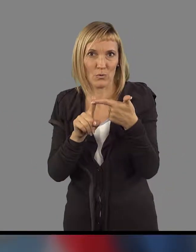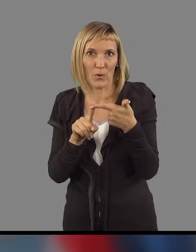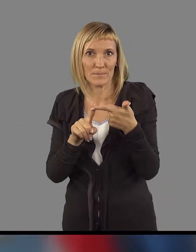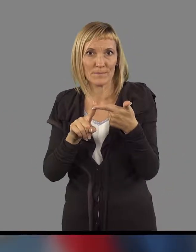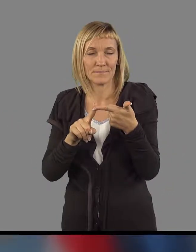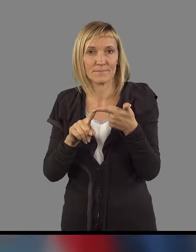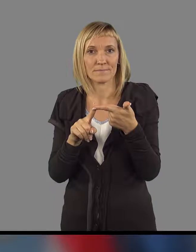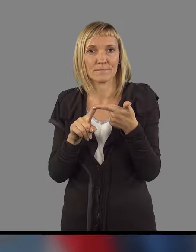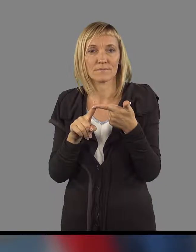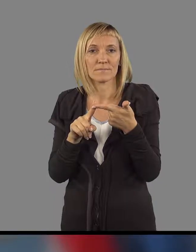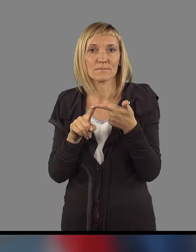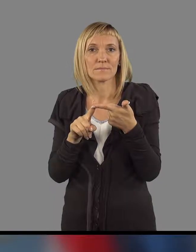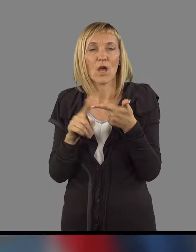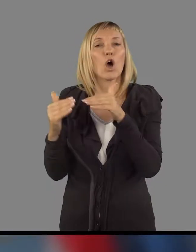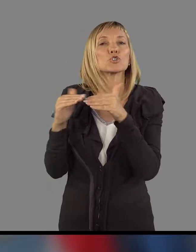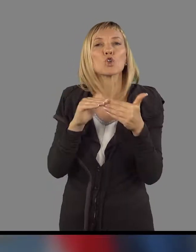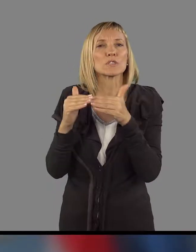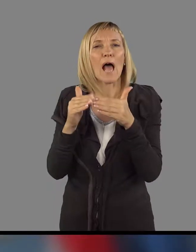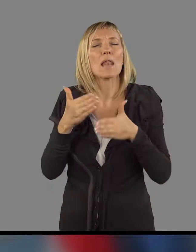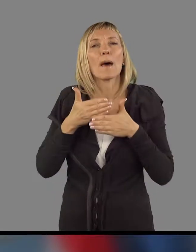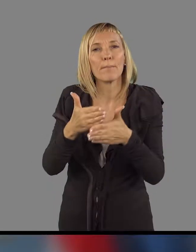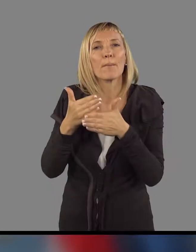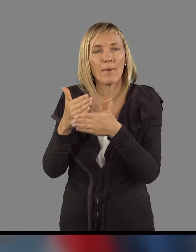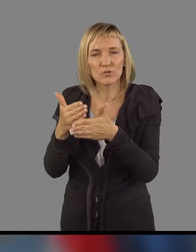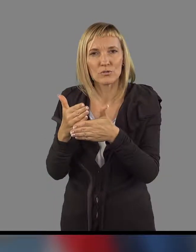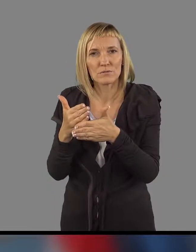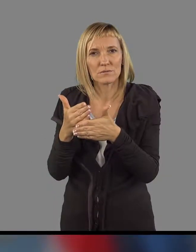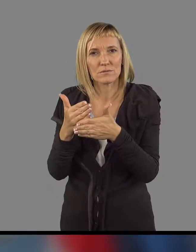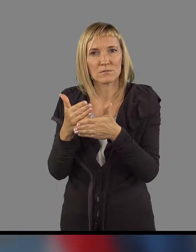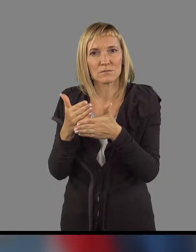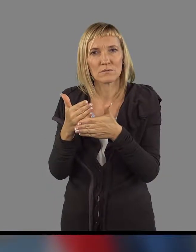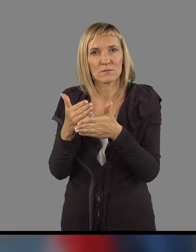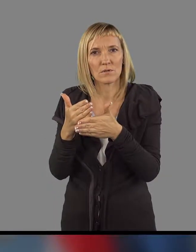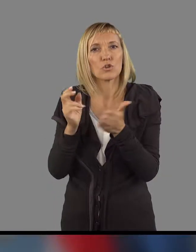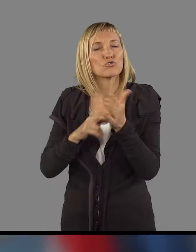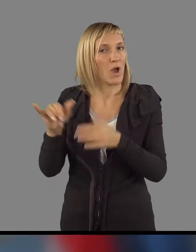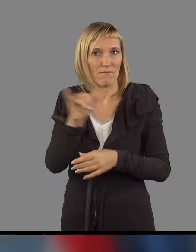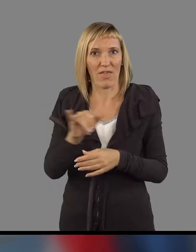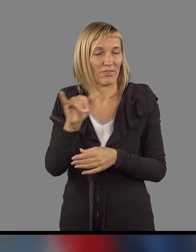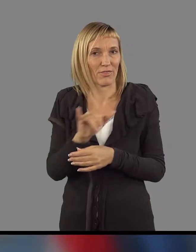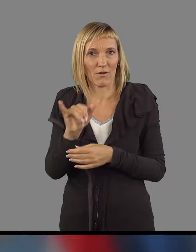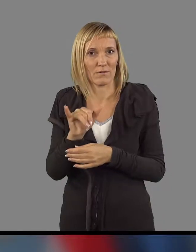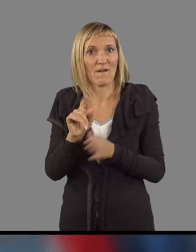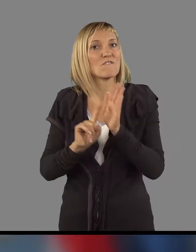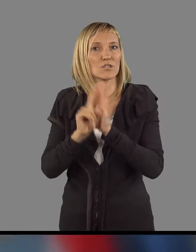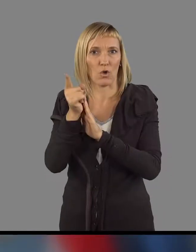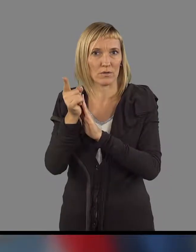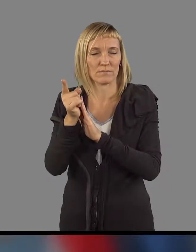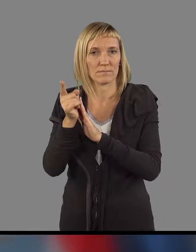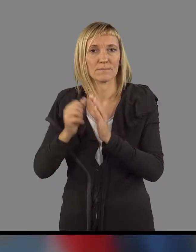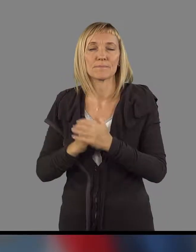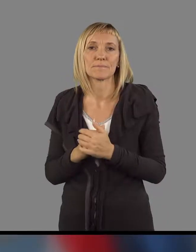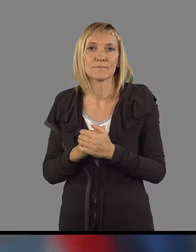socialni transferi so še vedno visoki